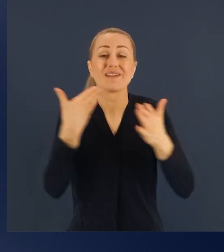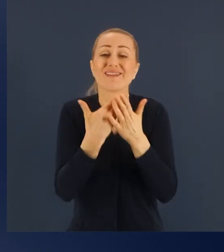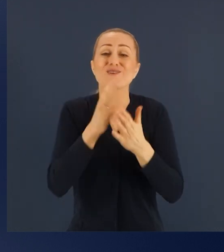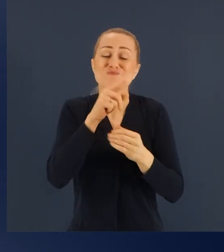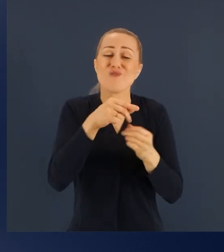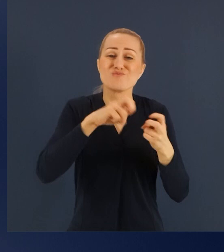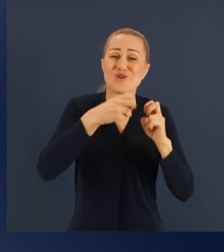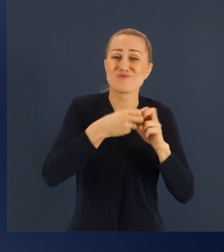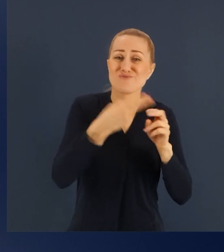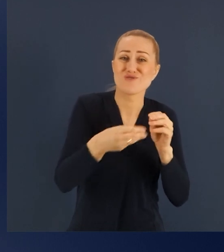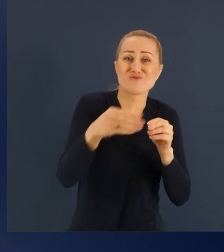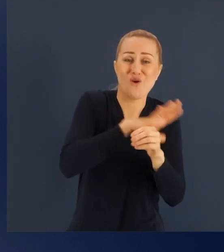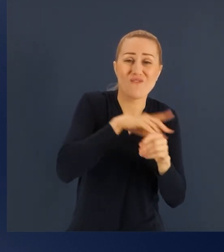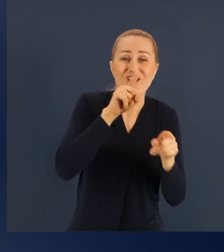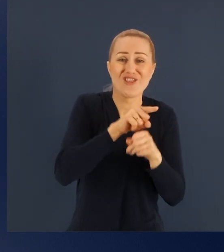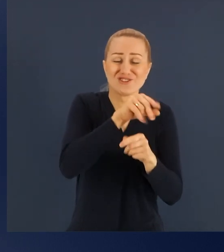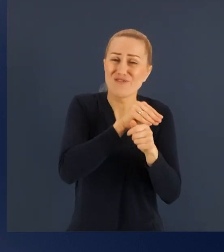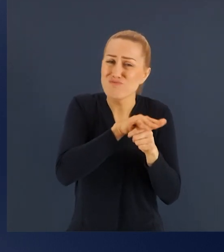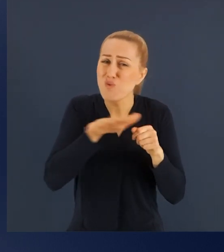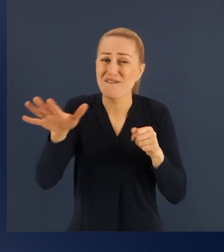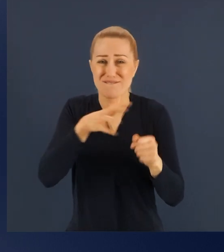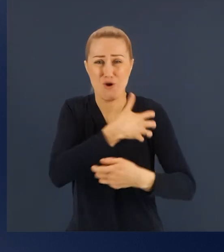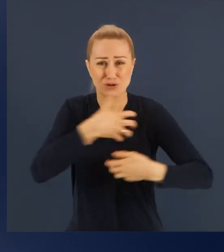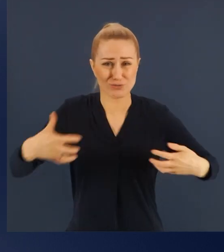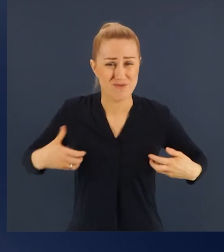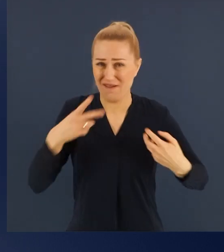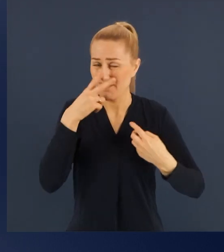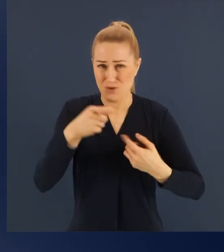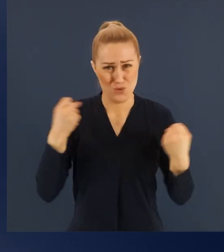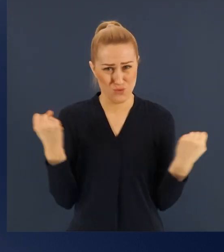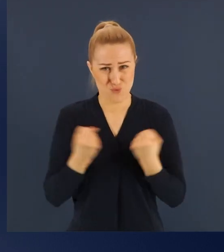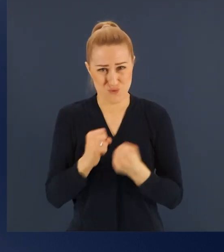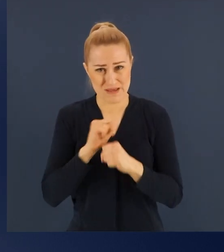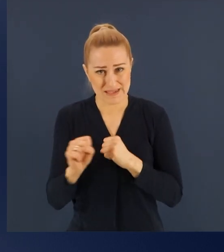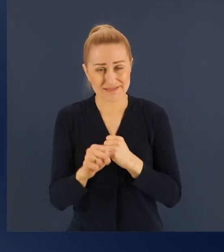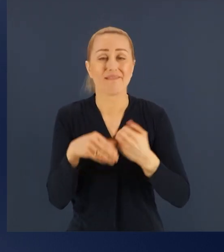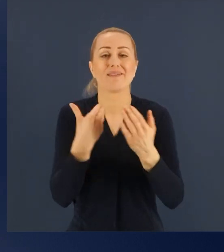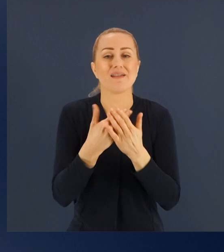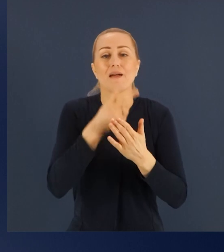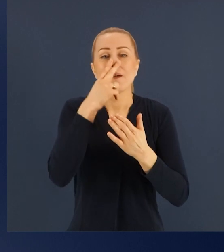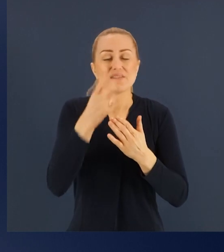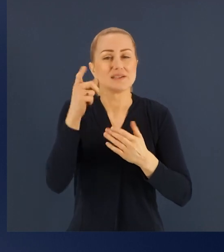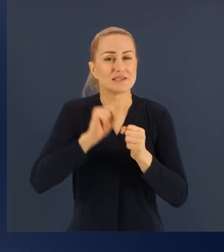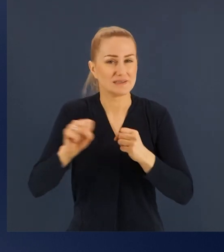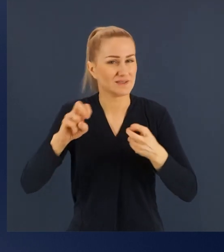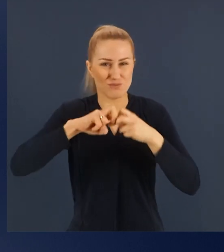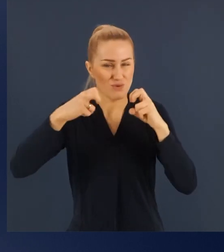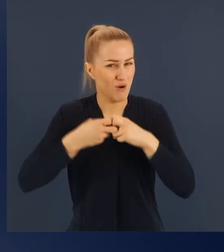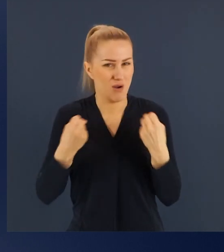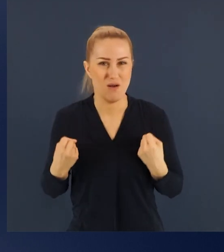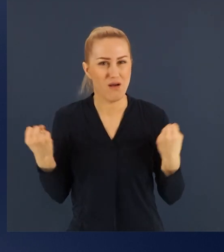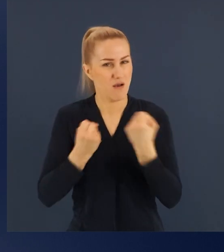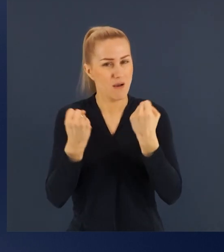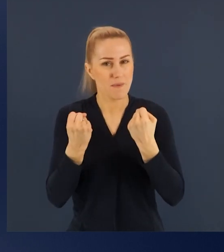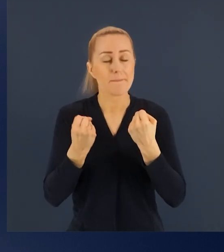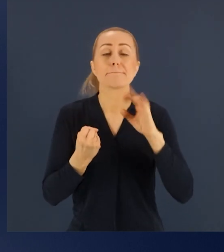i jest to olbrzymie wyzwanie, ale jedną rzecz chcę powiedzieć z satysfakcją, że mimo wszystkich problemów,